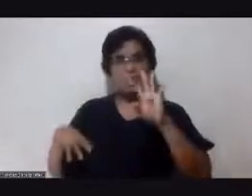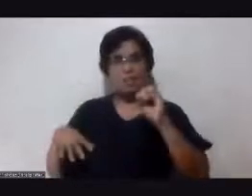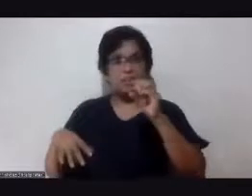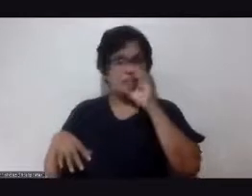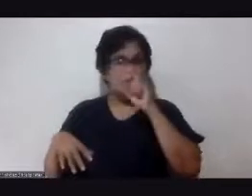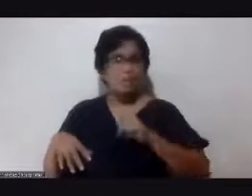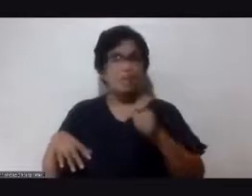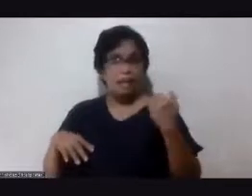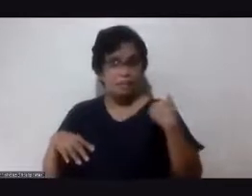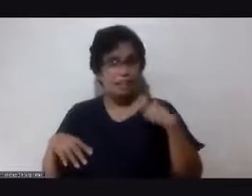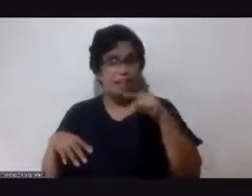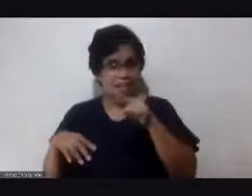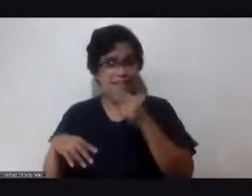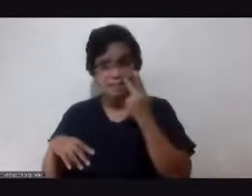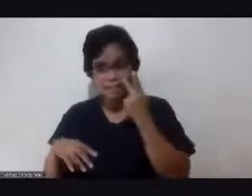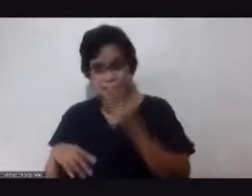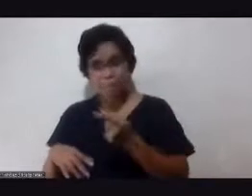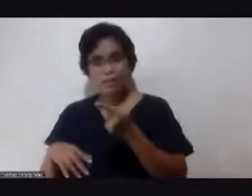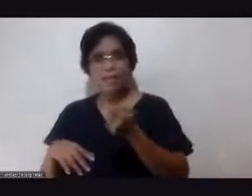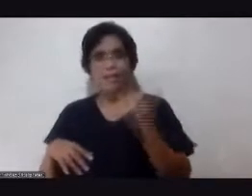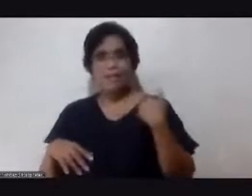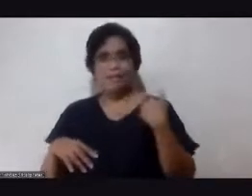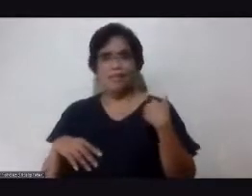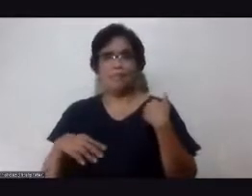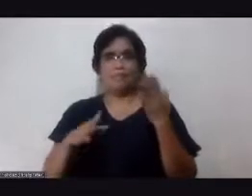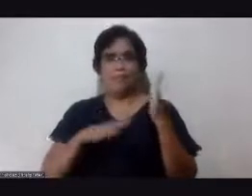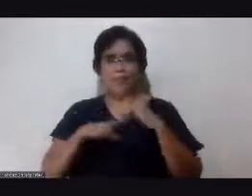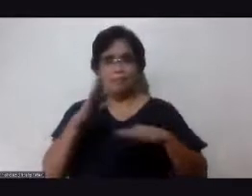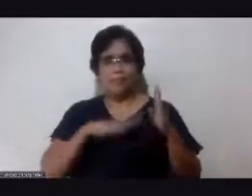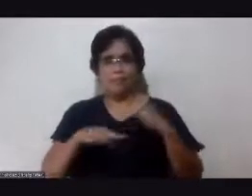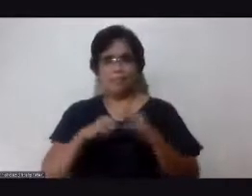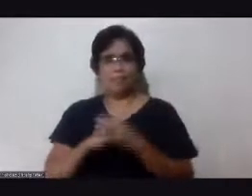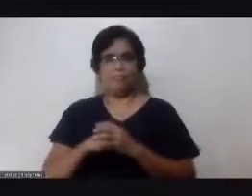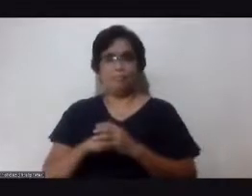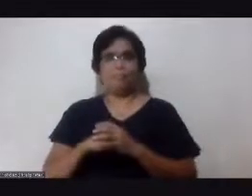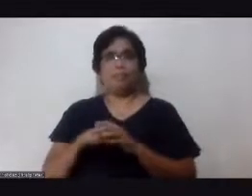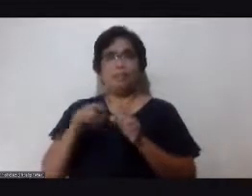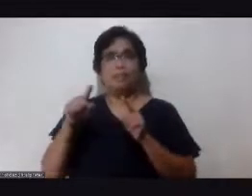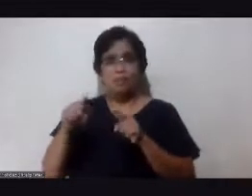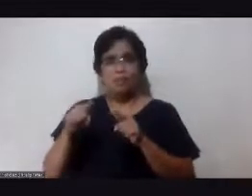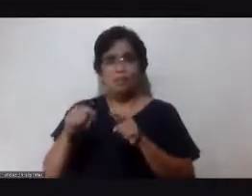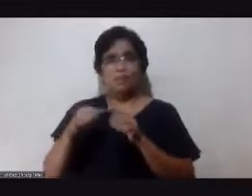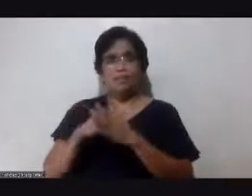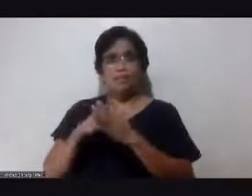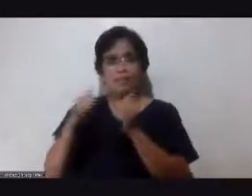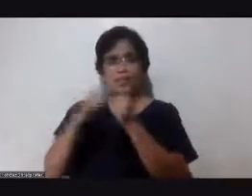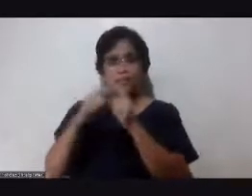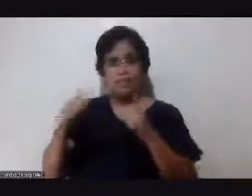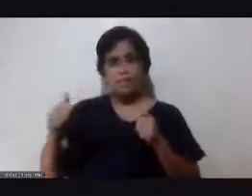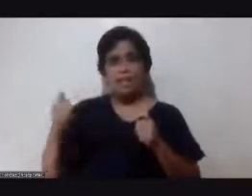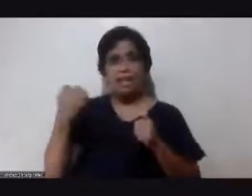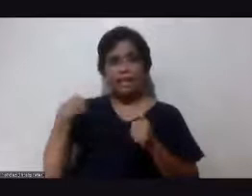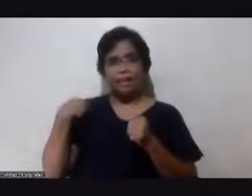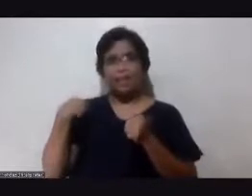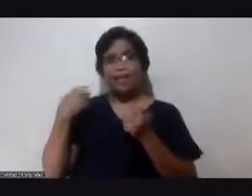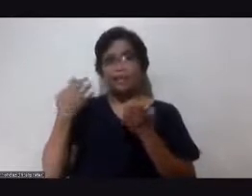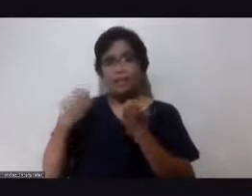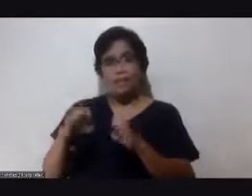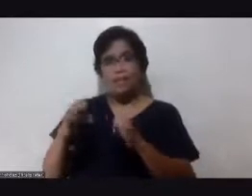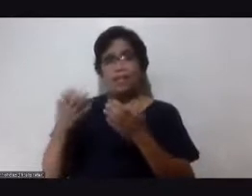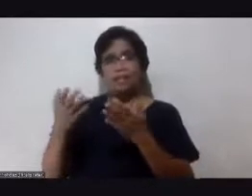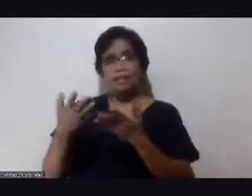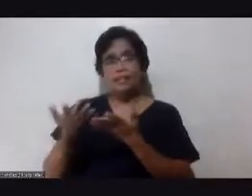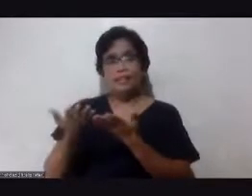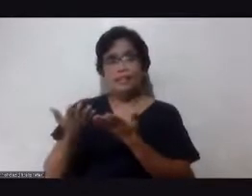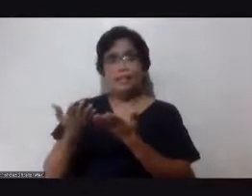alam okay so ang iniiwasan natin yung big event na may masamang mangyayari okay diba kung